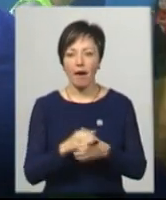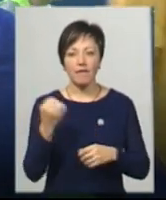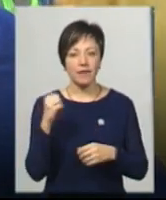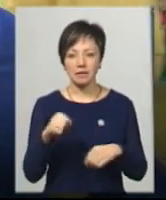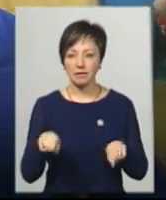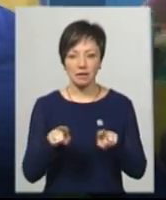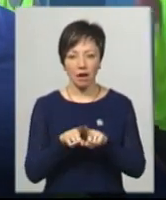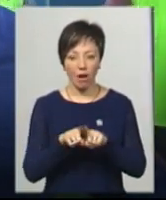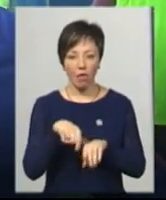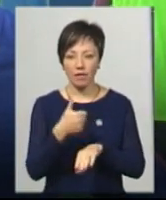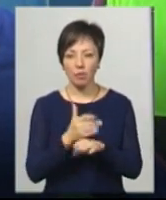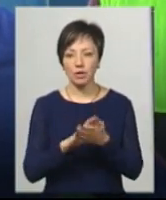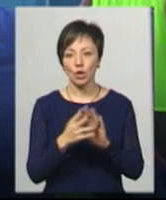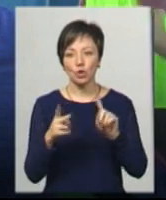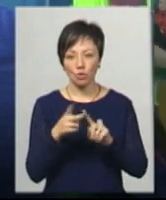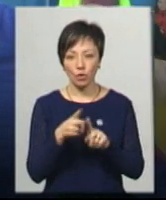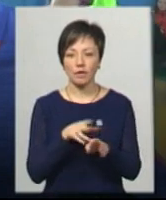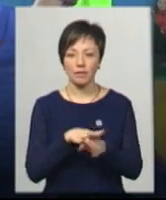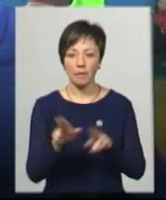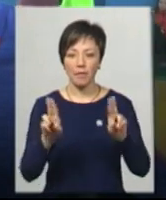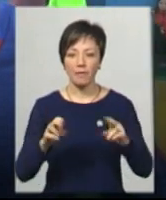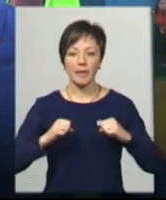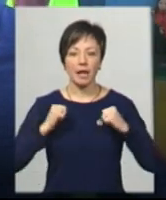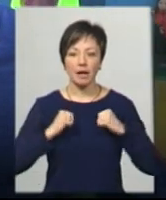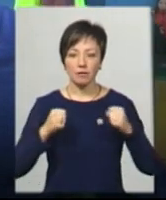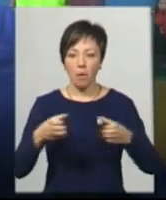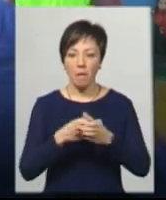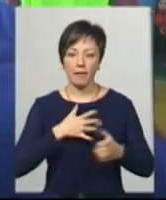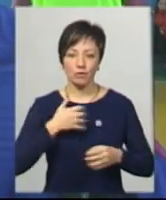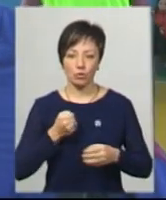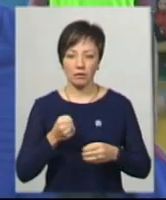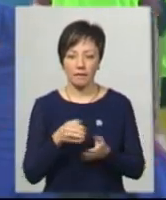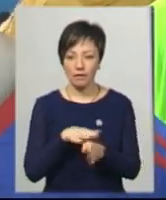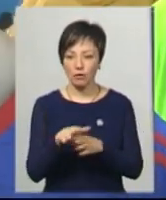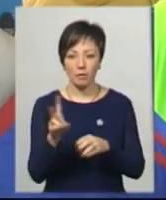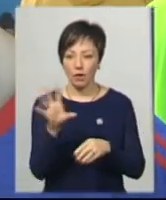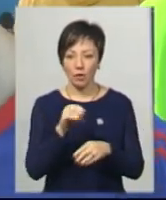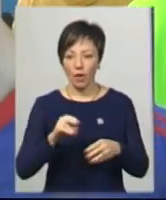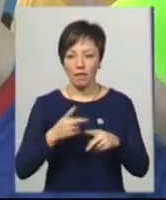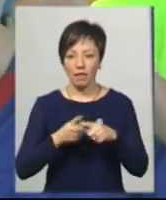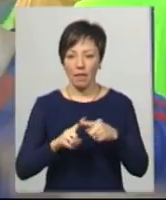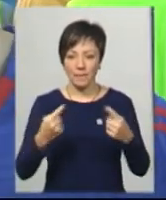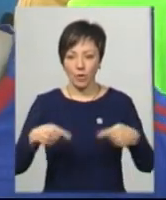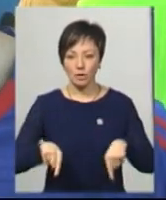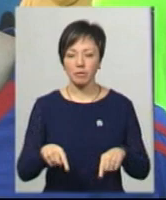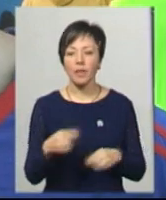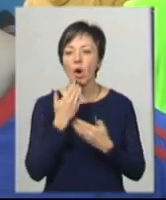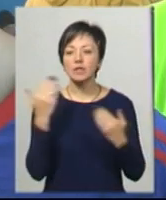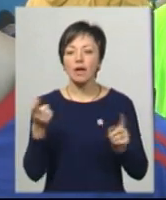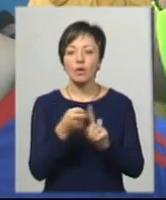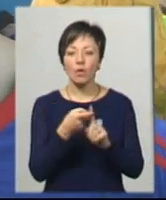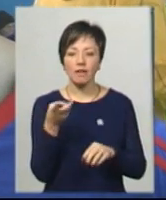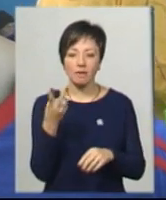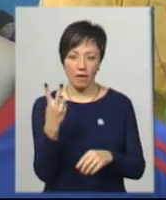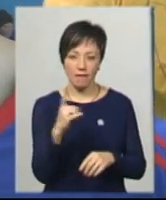з головних позицій. А друга, дотримувати правил і старатись командний дух тримати, щоб ніхто не посипався. Останній гол був забитий на останніх